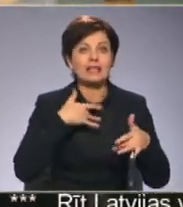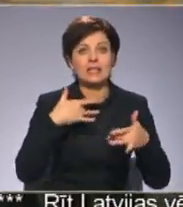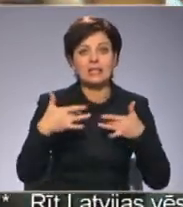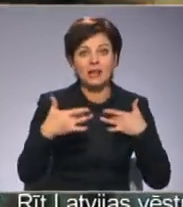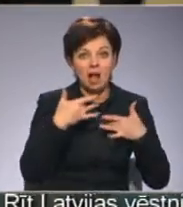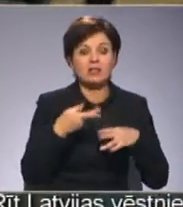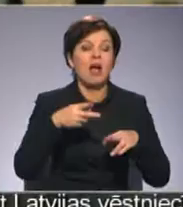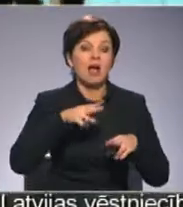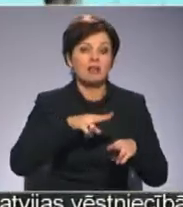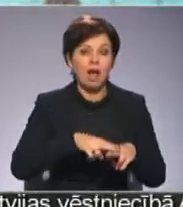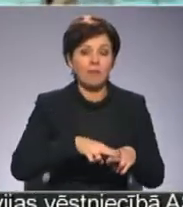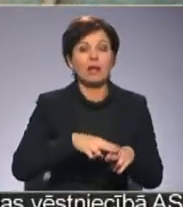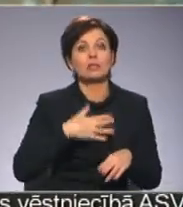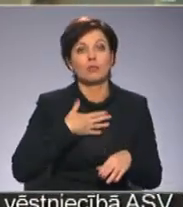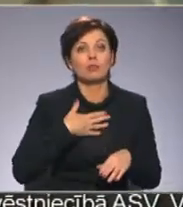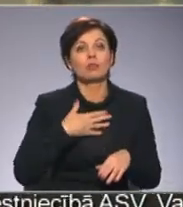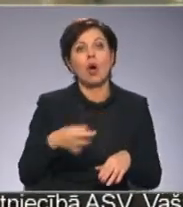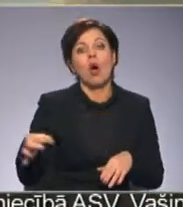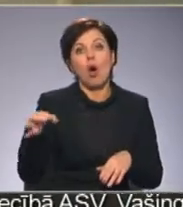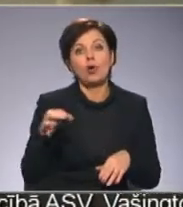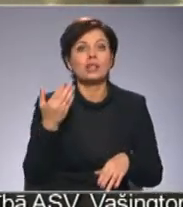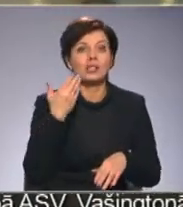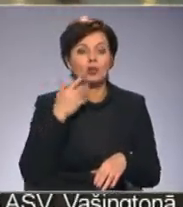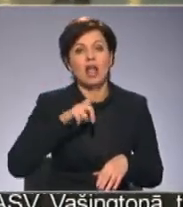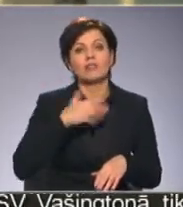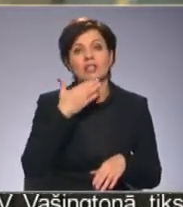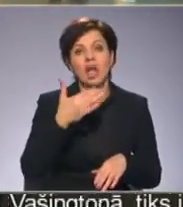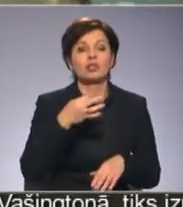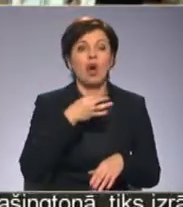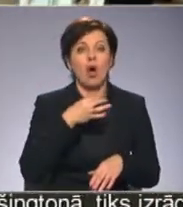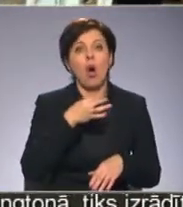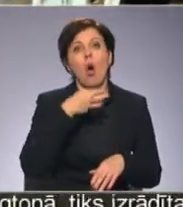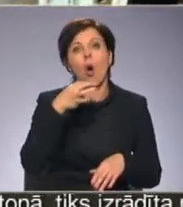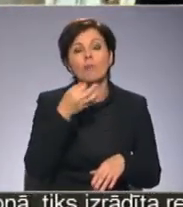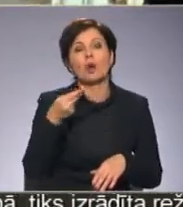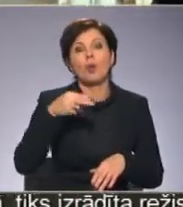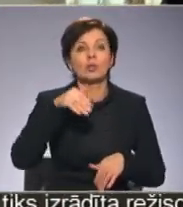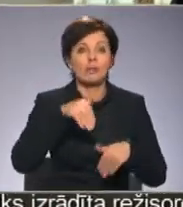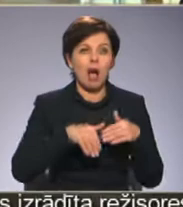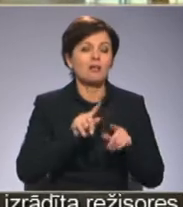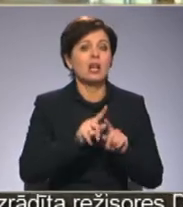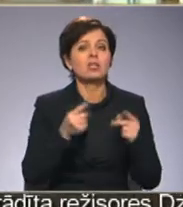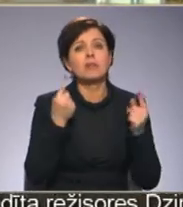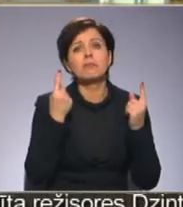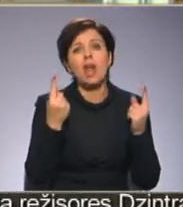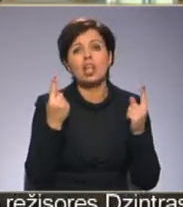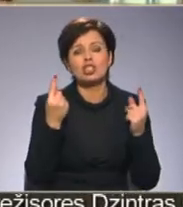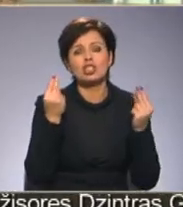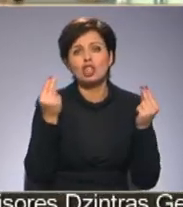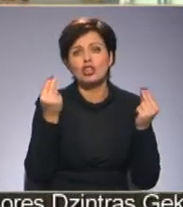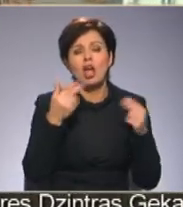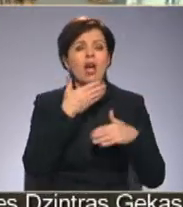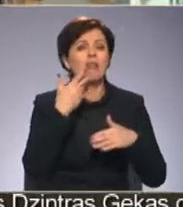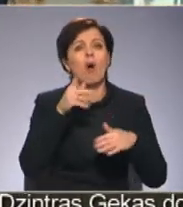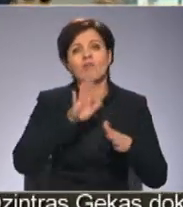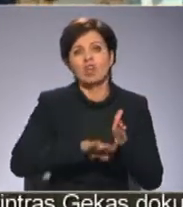Tāpēc arī mūsu organizācija tagad saugsies Latvijas Nacionāla opera un balets. Tas tomēr ir prestiži. Mēs neesam kaut kāda deju